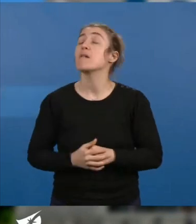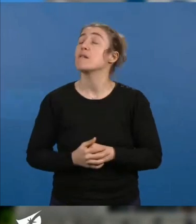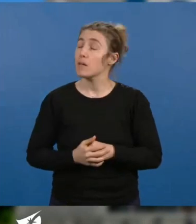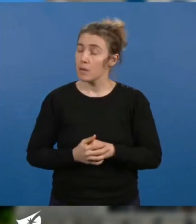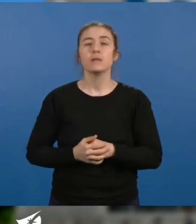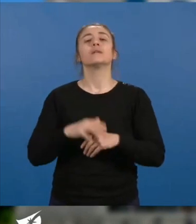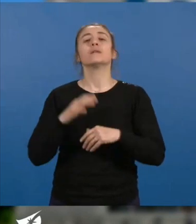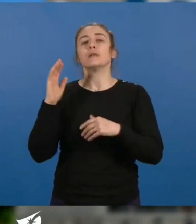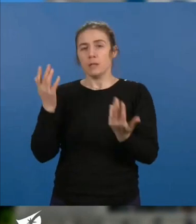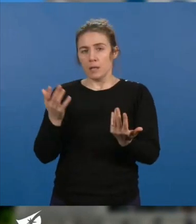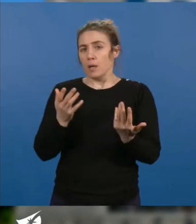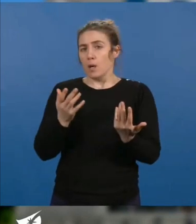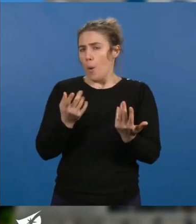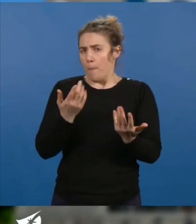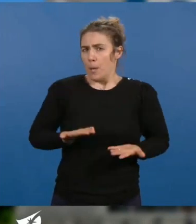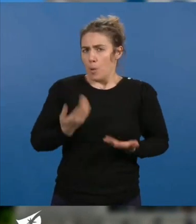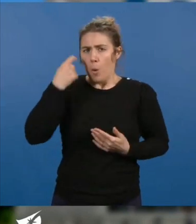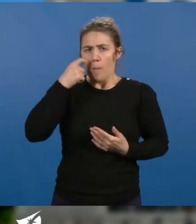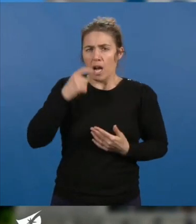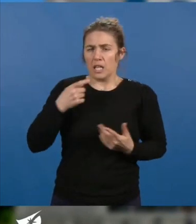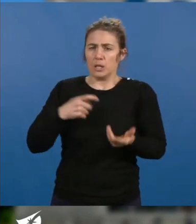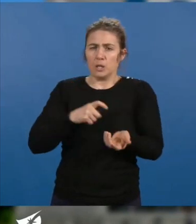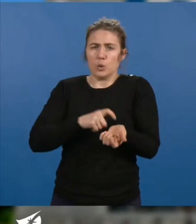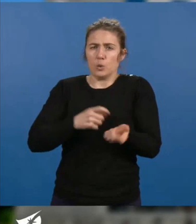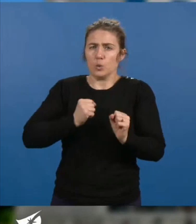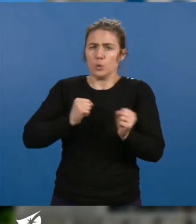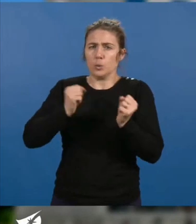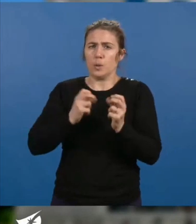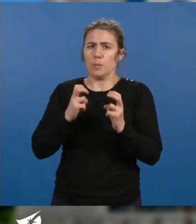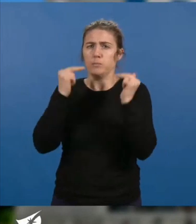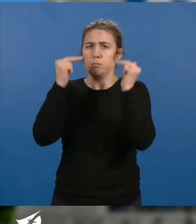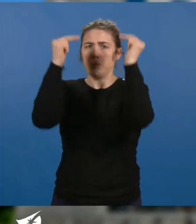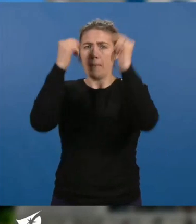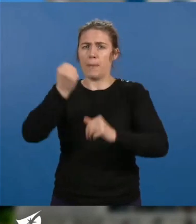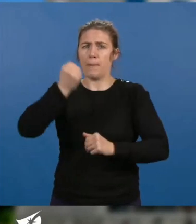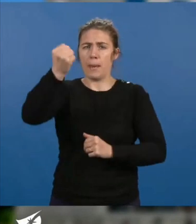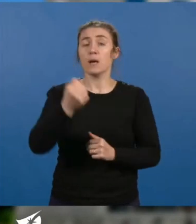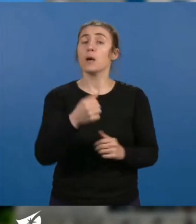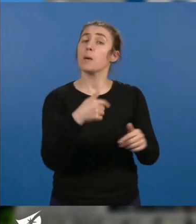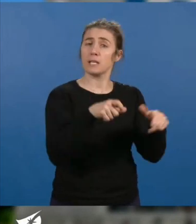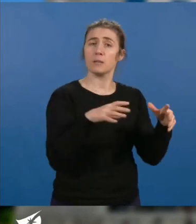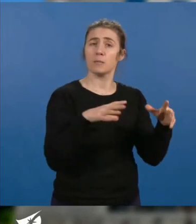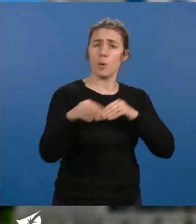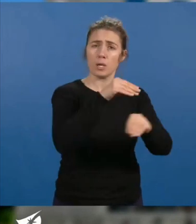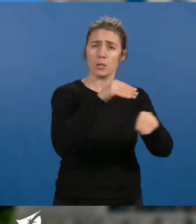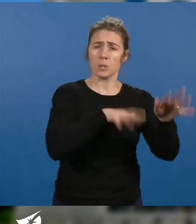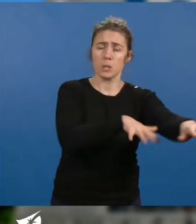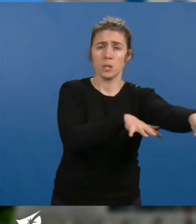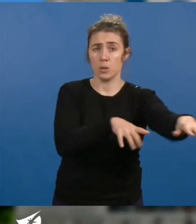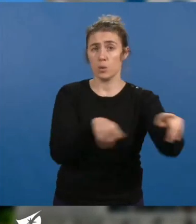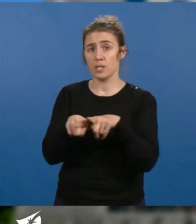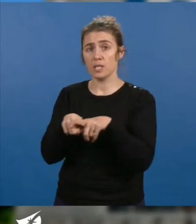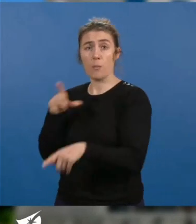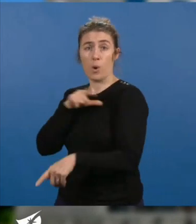crispations et augmentations des tensions, des actes de violence de la part de certains manifestants, mais aussi de la part des forces de l'ordre, la